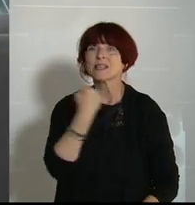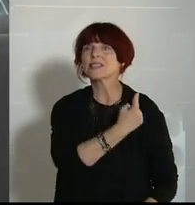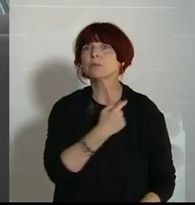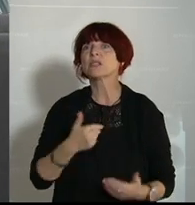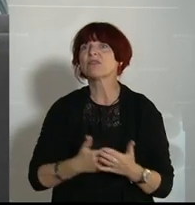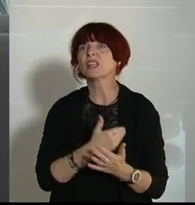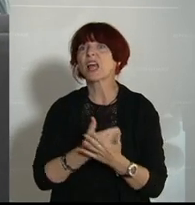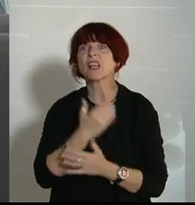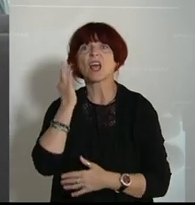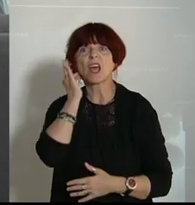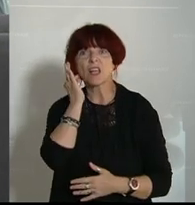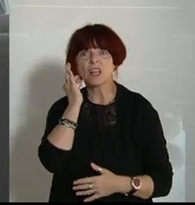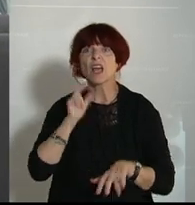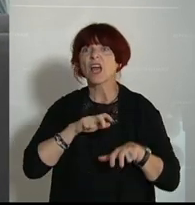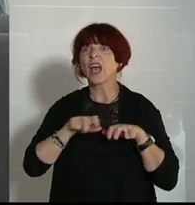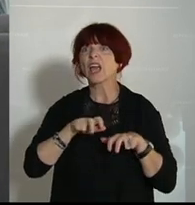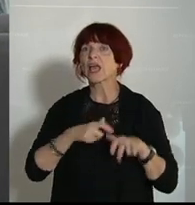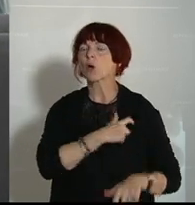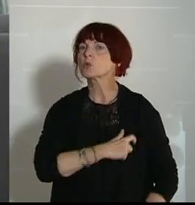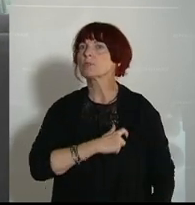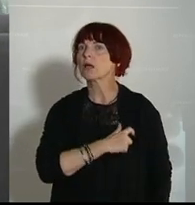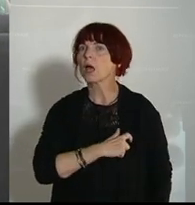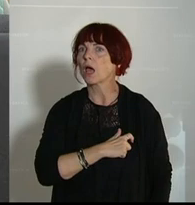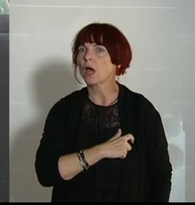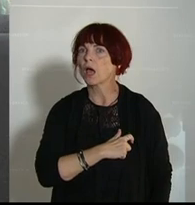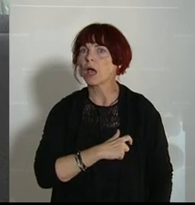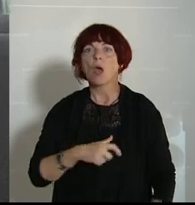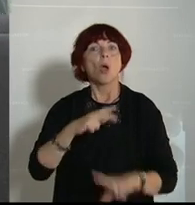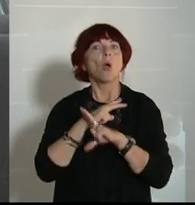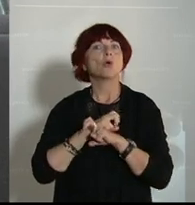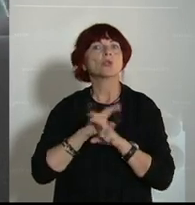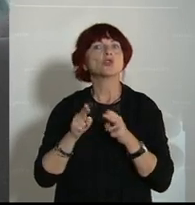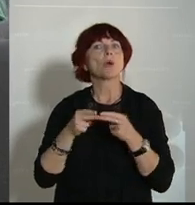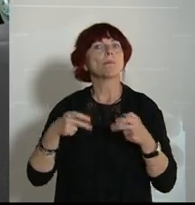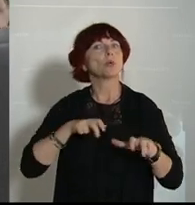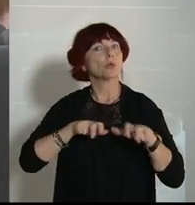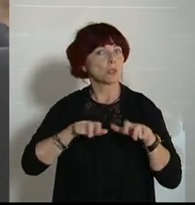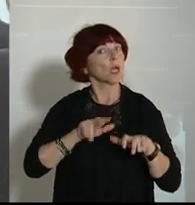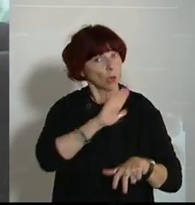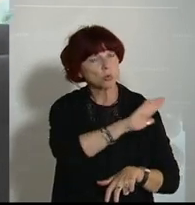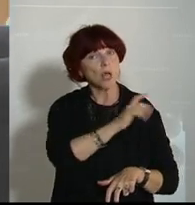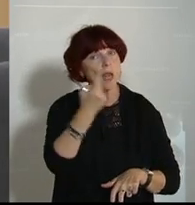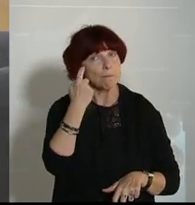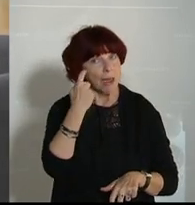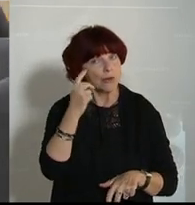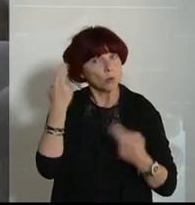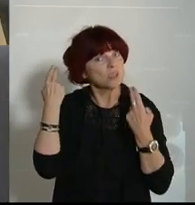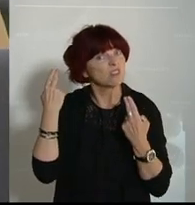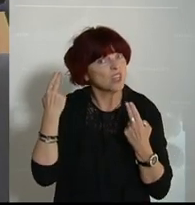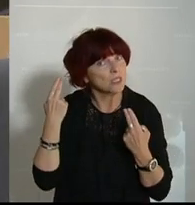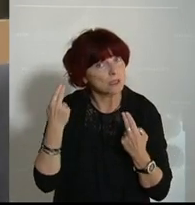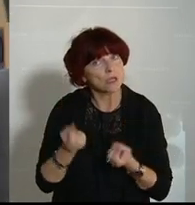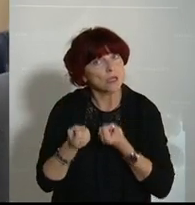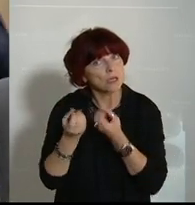einer Regierungspartei. Die Position der österreichischen Bundesregierung war jetzt schon wichtig, endlich einmal zu wissen